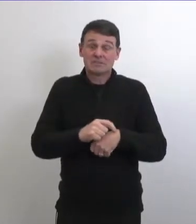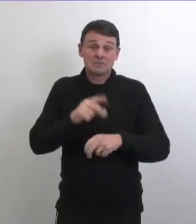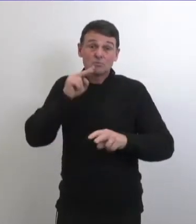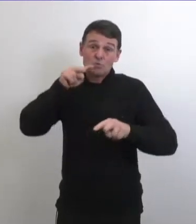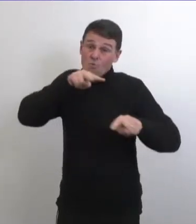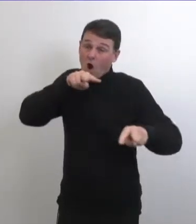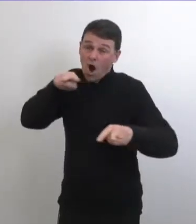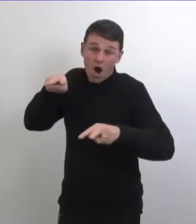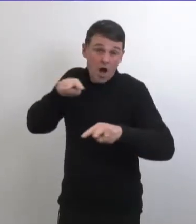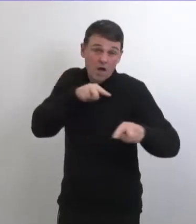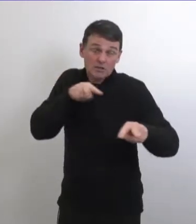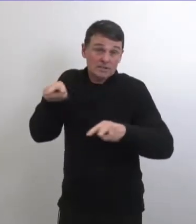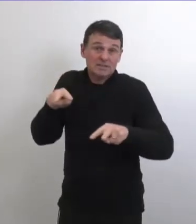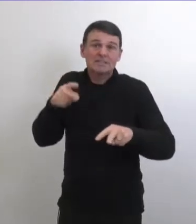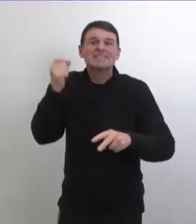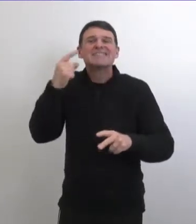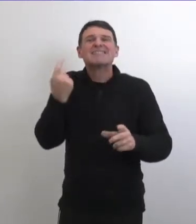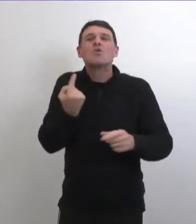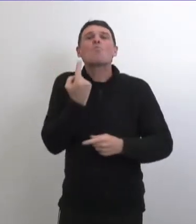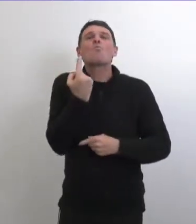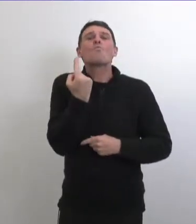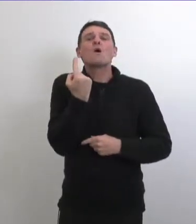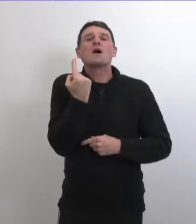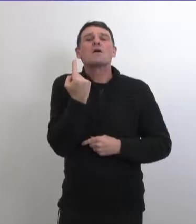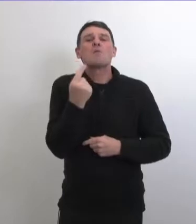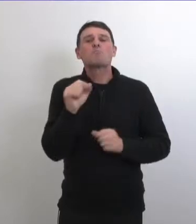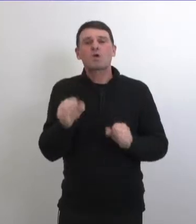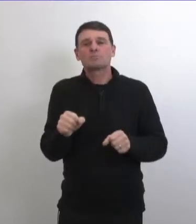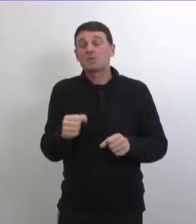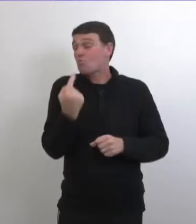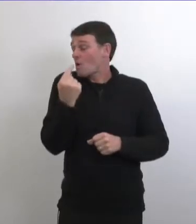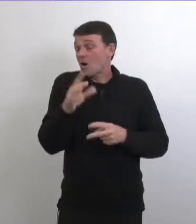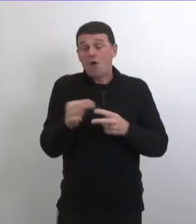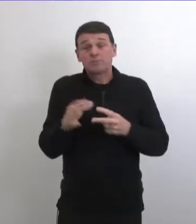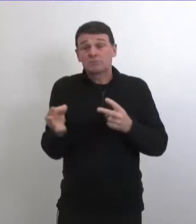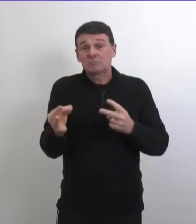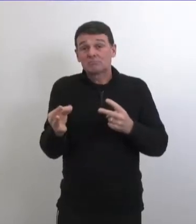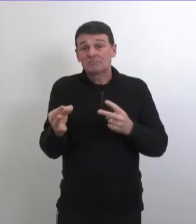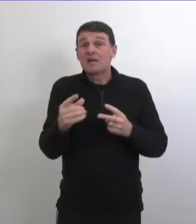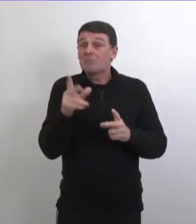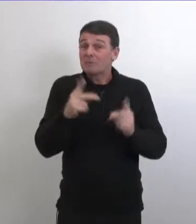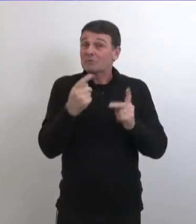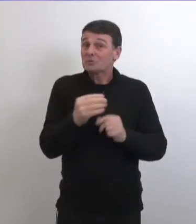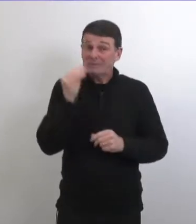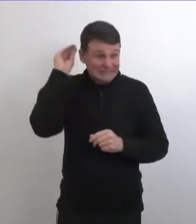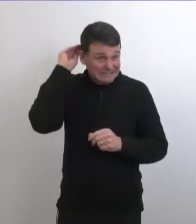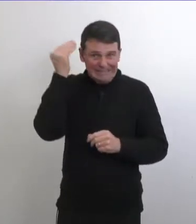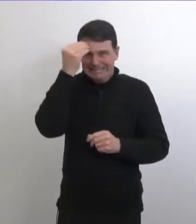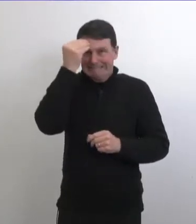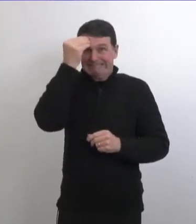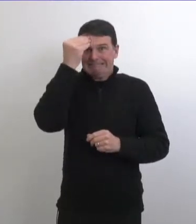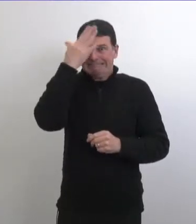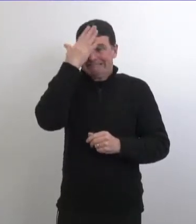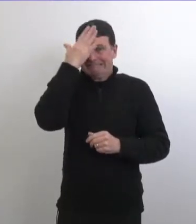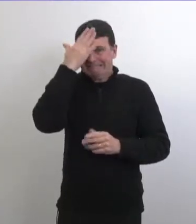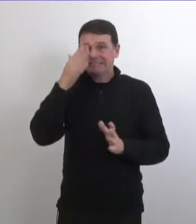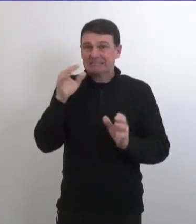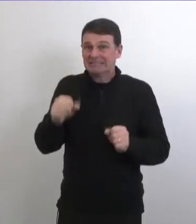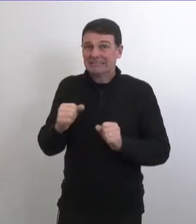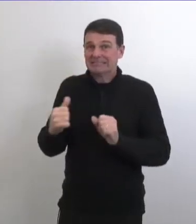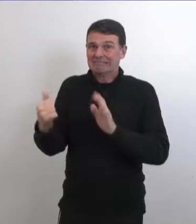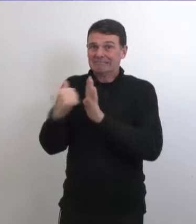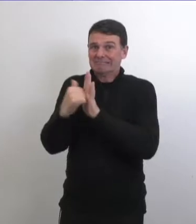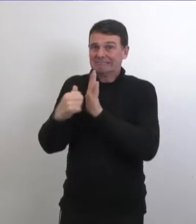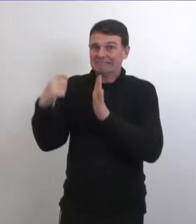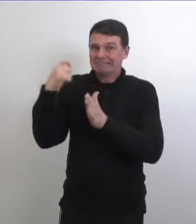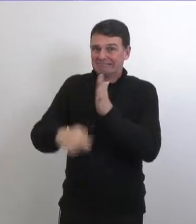place ils sont exécutoires et encore une fois c'est un outil qu'on a dans notre boîte à outils et je crois que les gens ont besoin d'être